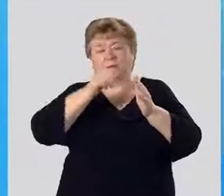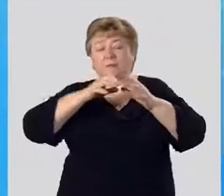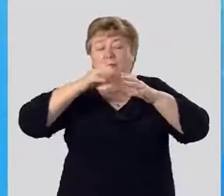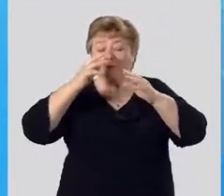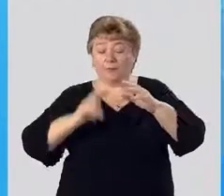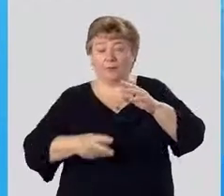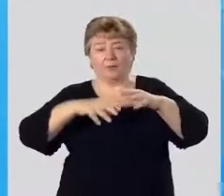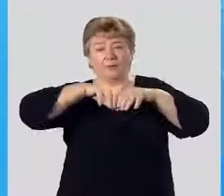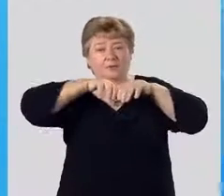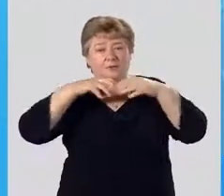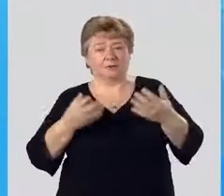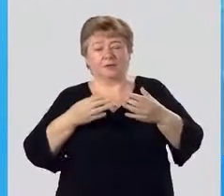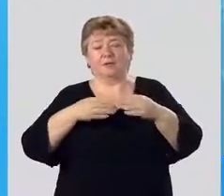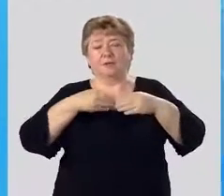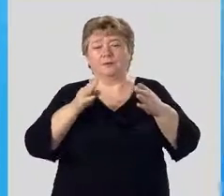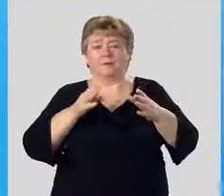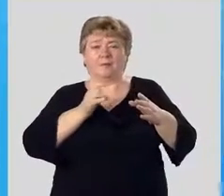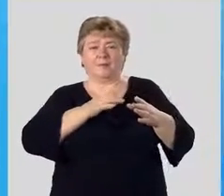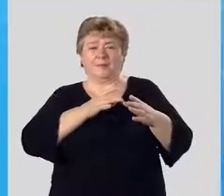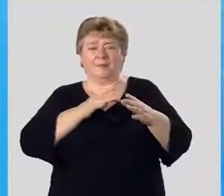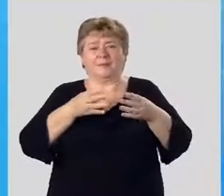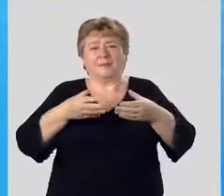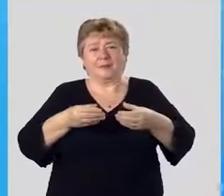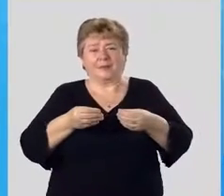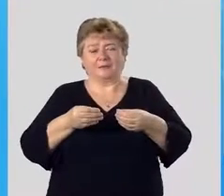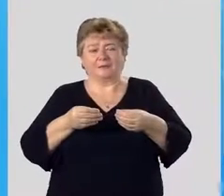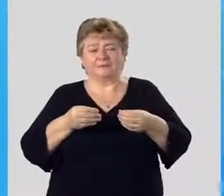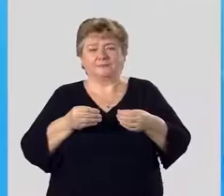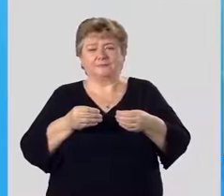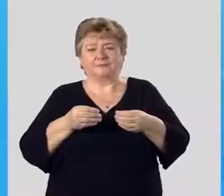раскалываются при ударе о землю, обнажая белую желеобразную мякоть.